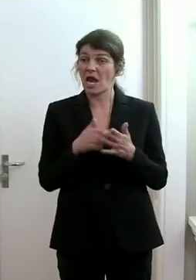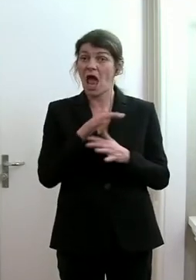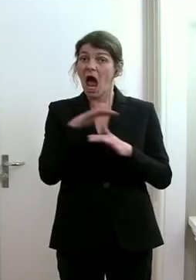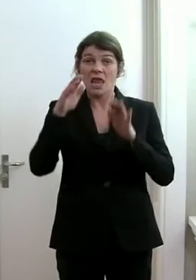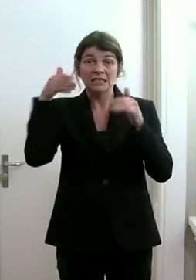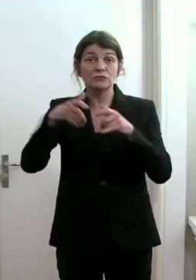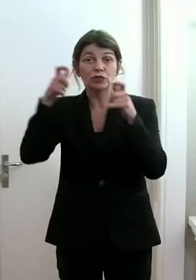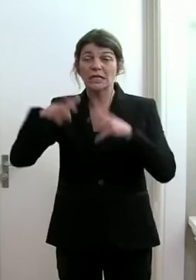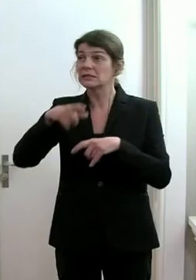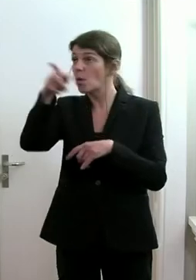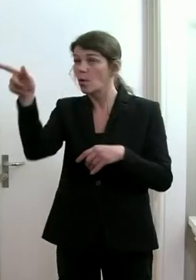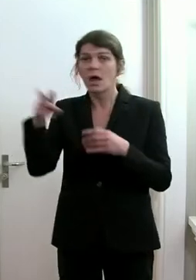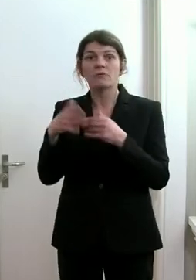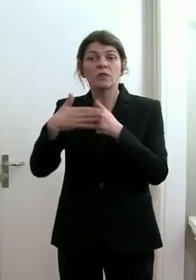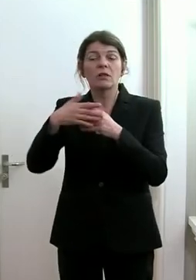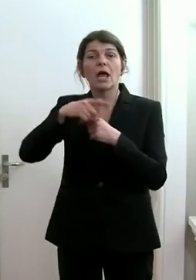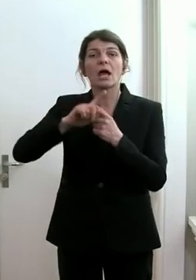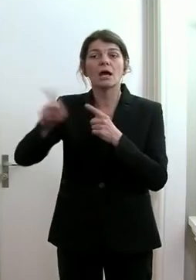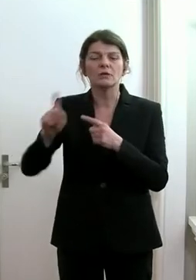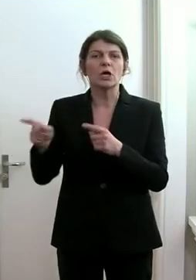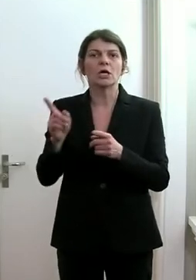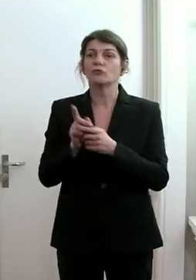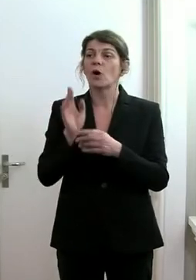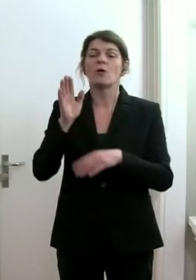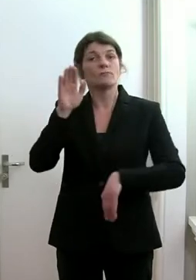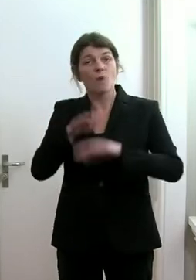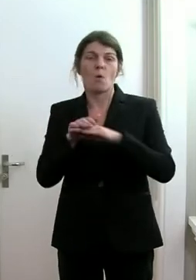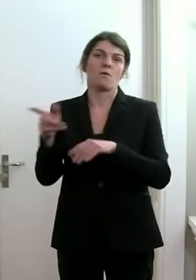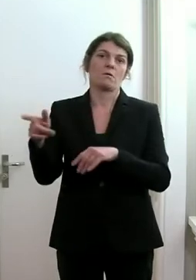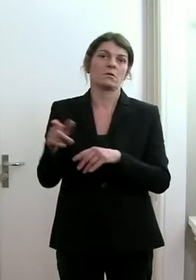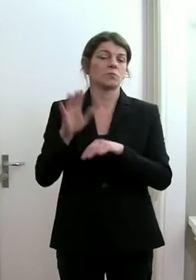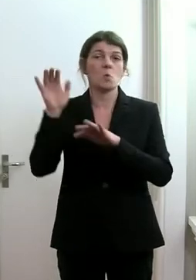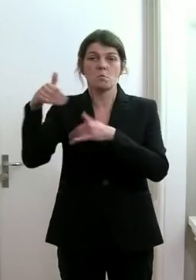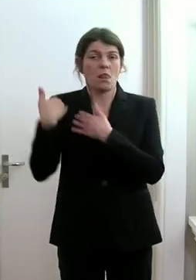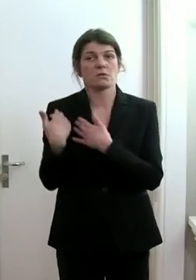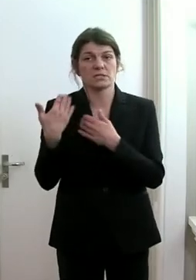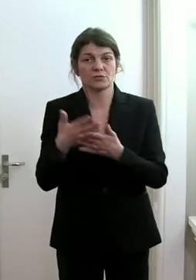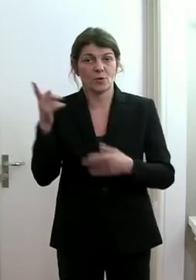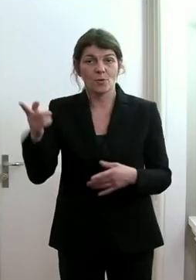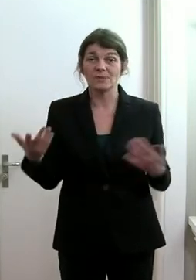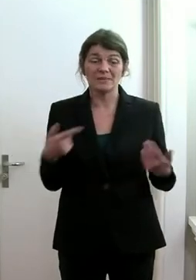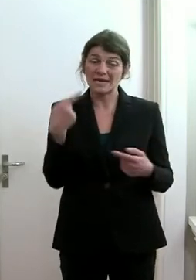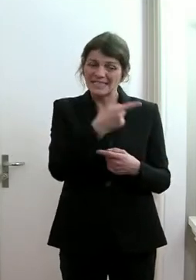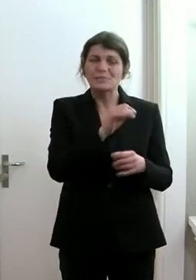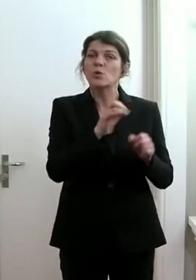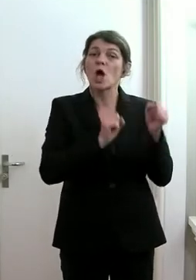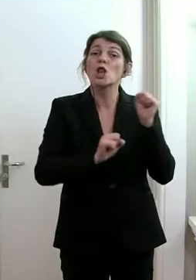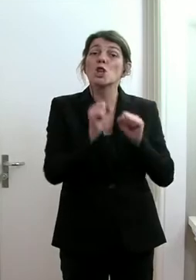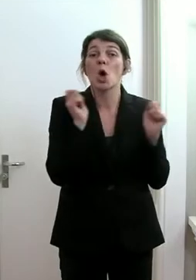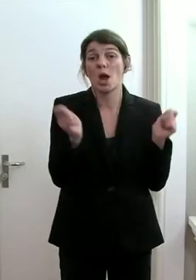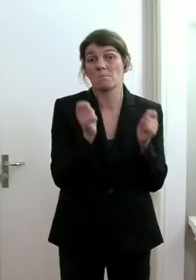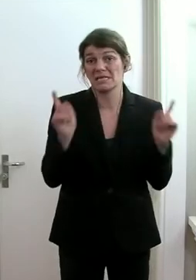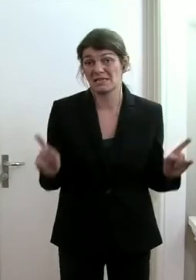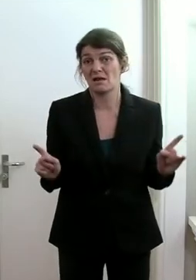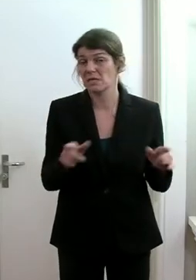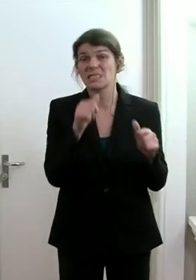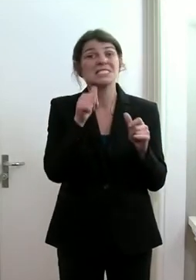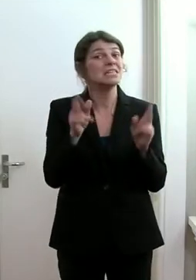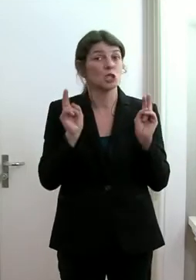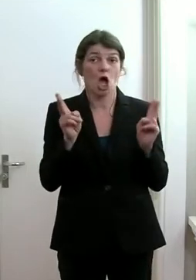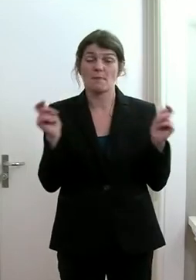Intensivstationen in der Umgebung ausgelastet sind. Nochmals, das ist dann der Notbetrieb. Das ist nicht der